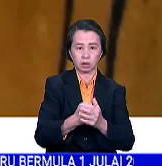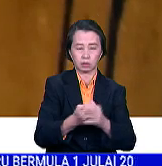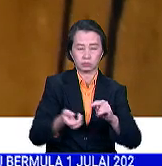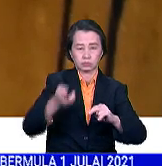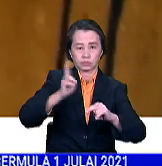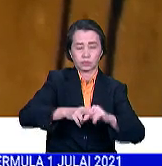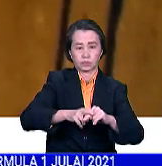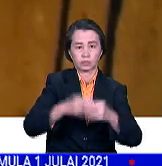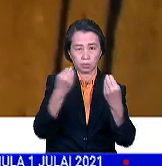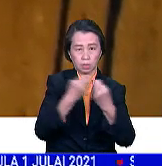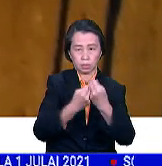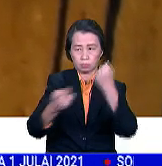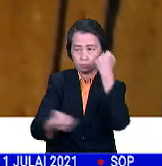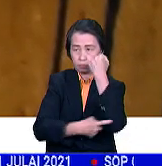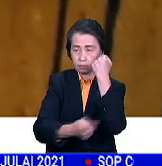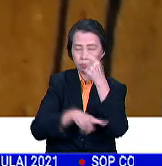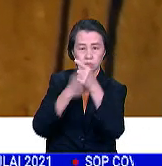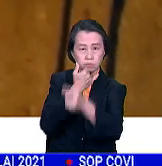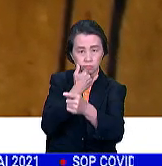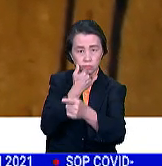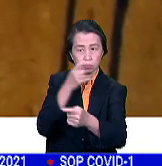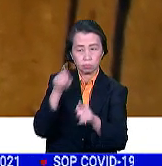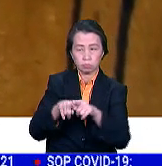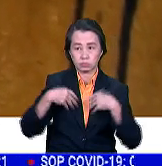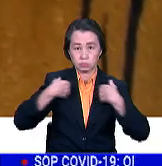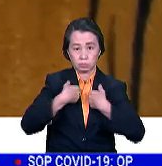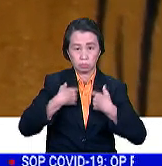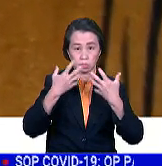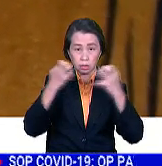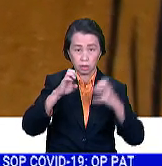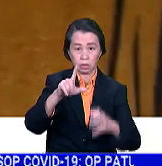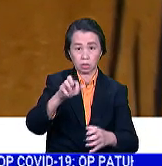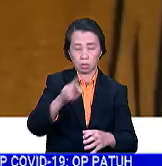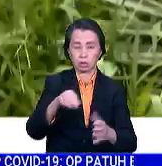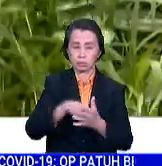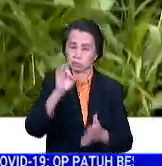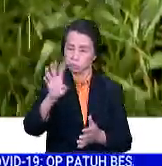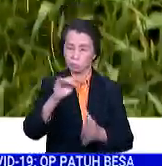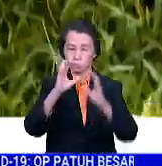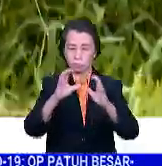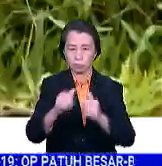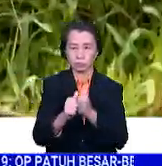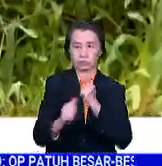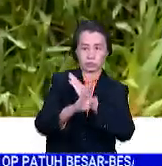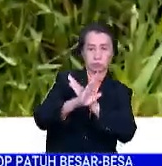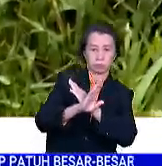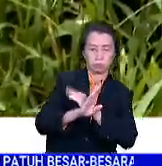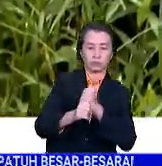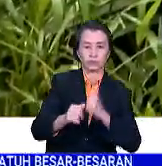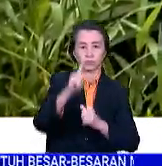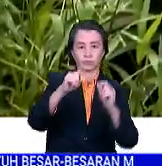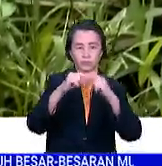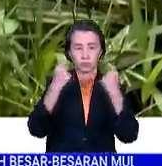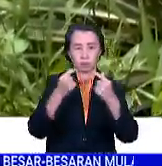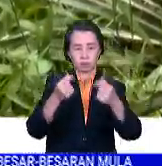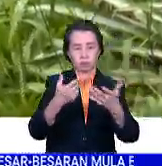peningkatan kadar penalti bagi kesalahan jenayah hidupan liar sebagai satu daripada pendekatan pencegahan. Satu kumpulan